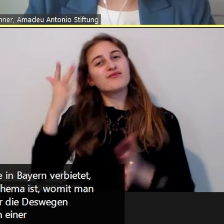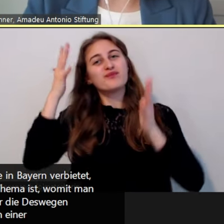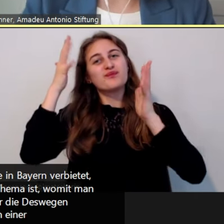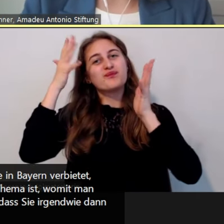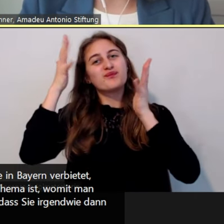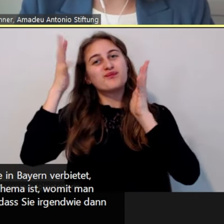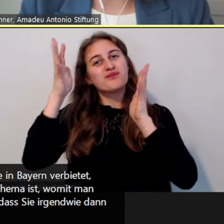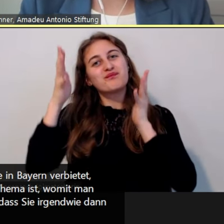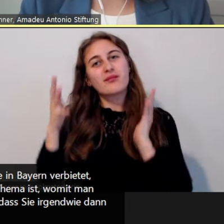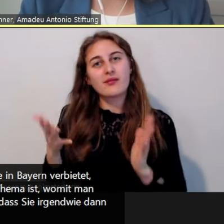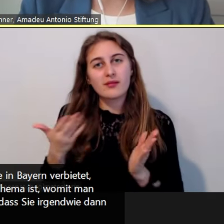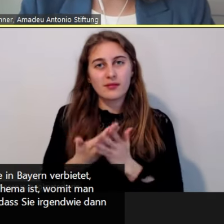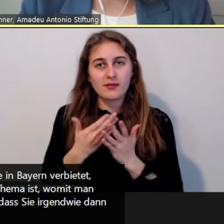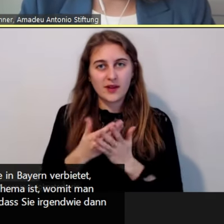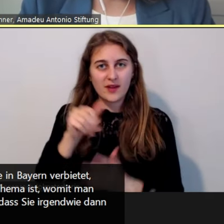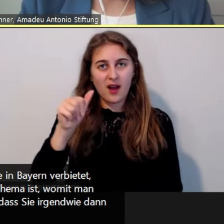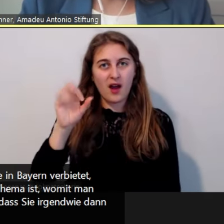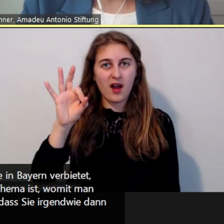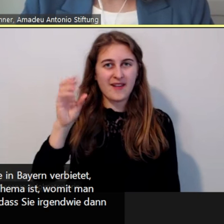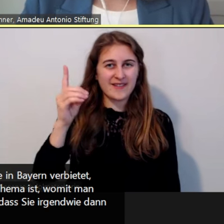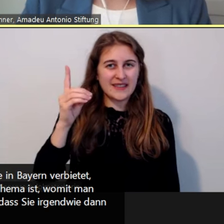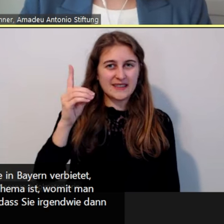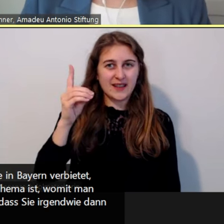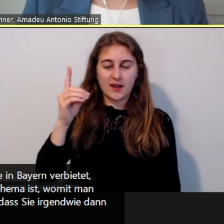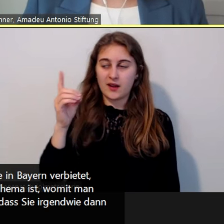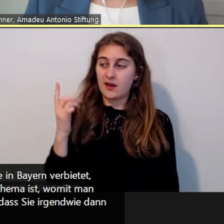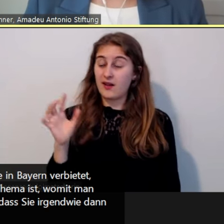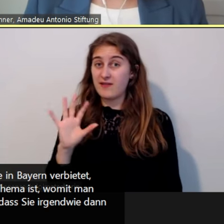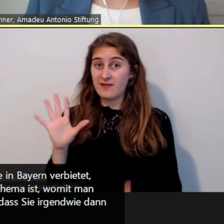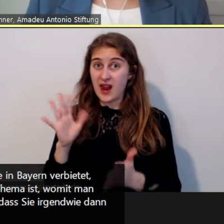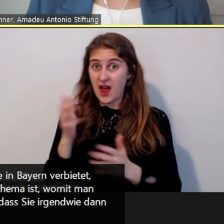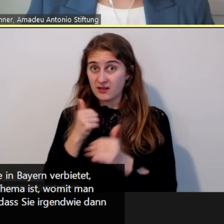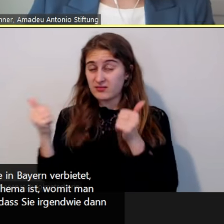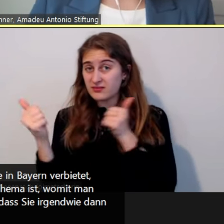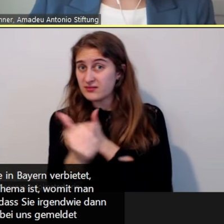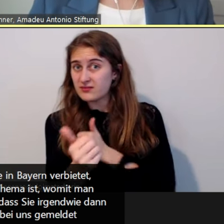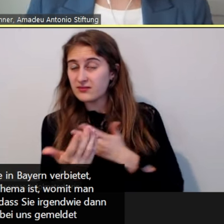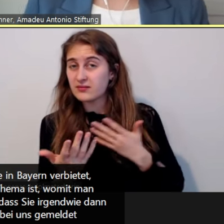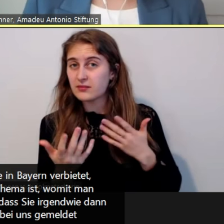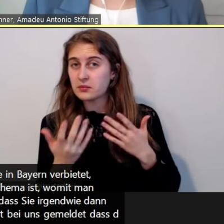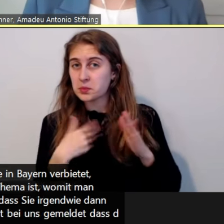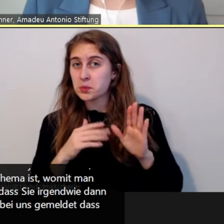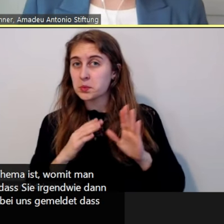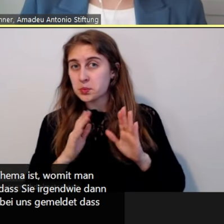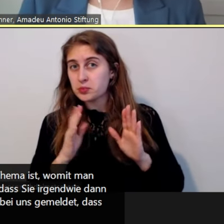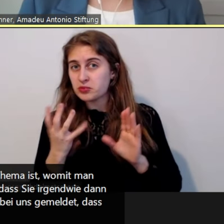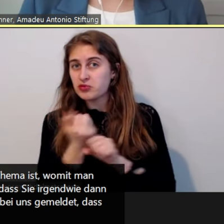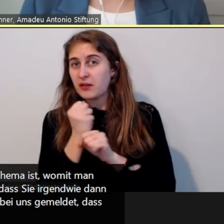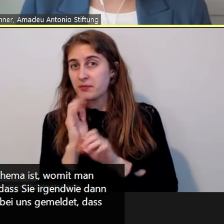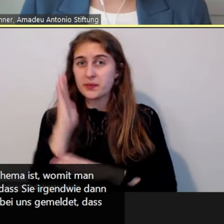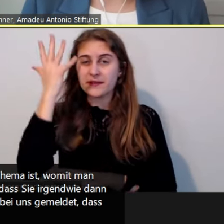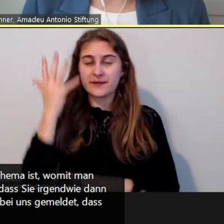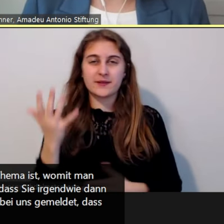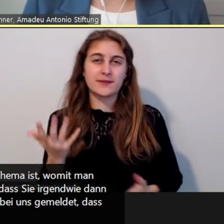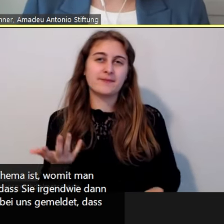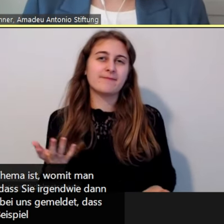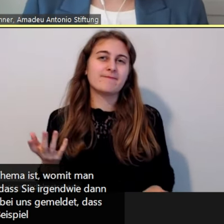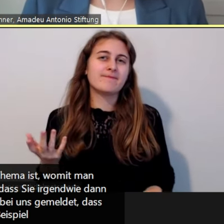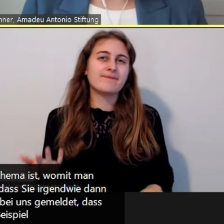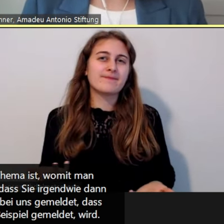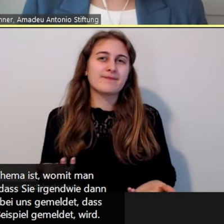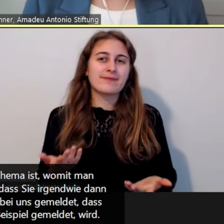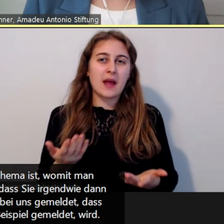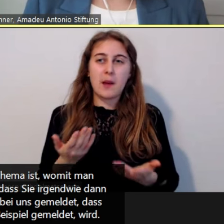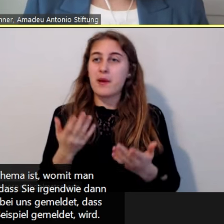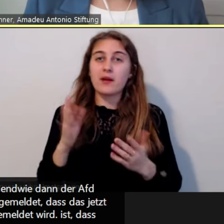der AfD irgendwie vorauseilen. Das wird ja nicht bei uns gemeldet, dass das jetzt verboten ist, sondern was dann zum Beispiel gemeldet